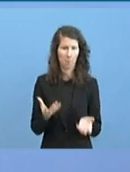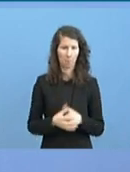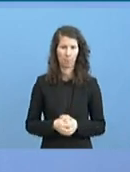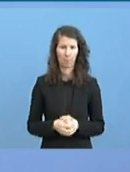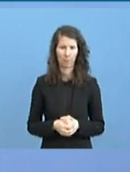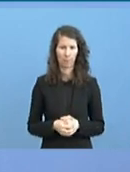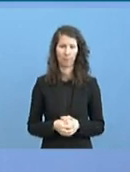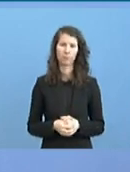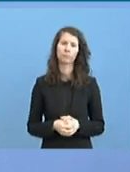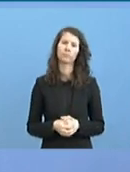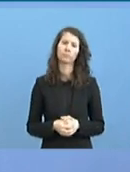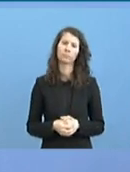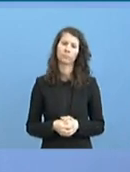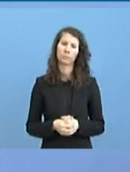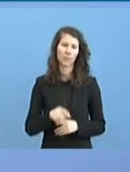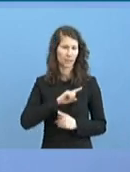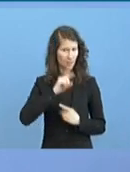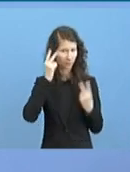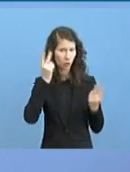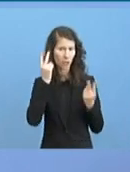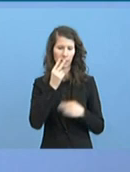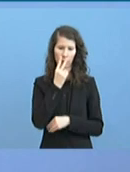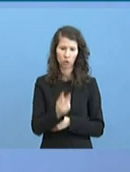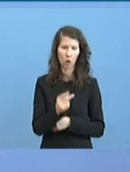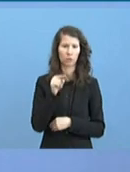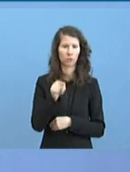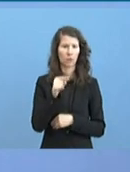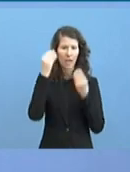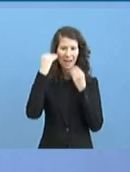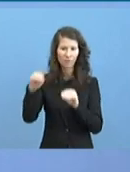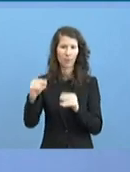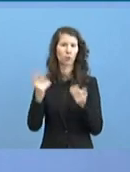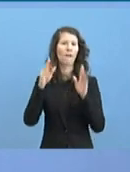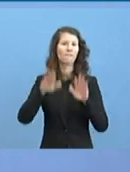geschaut, inwieweit in puncto Information, Desinformation und Ähnliches